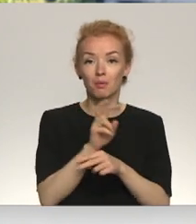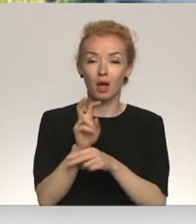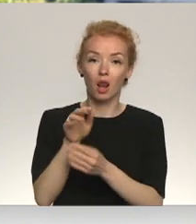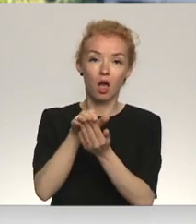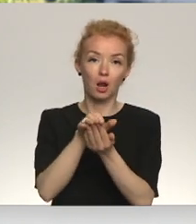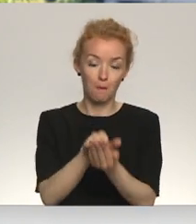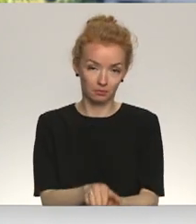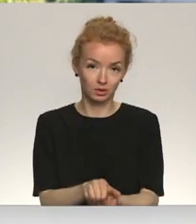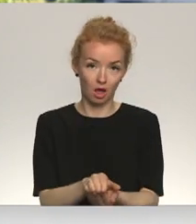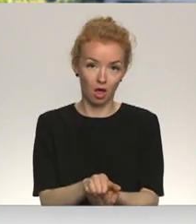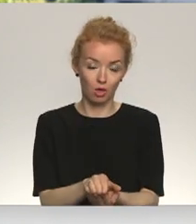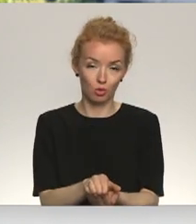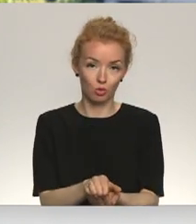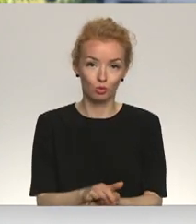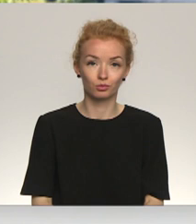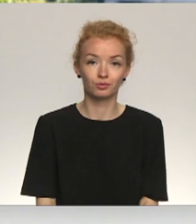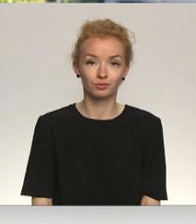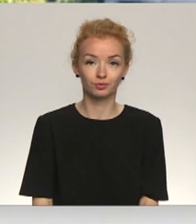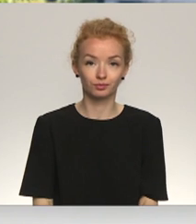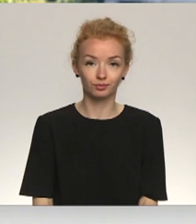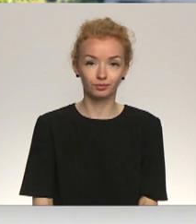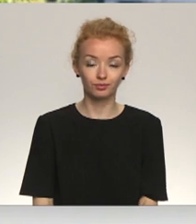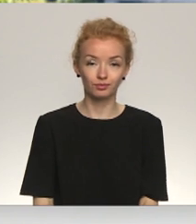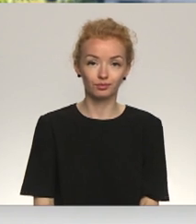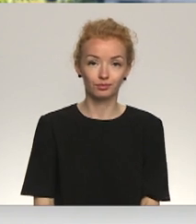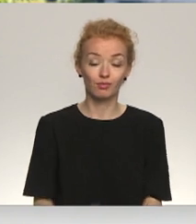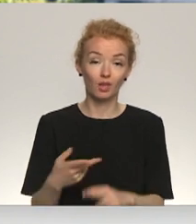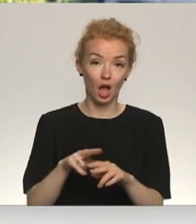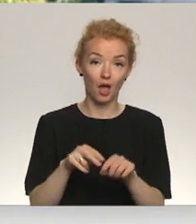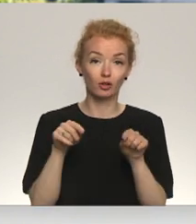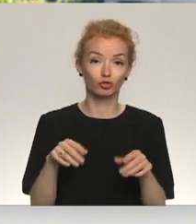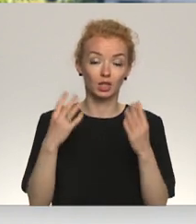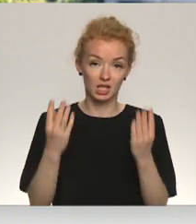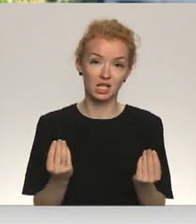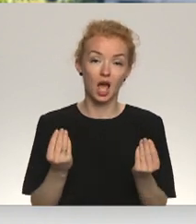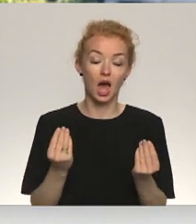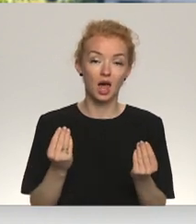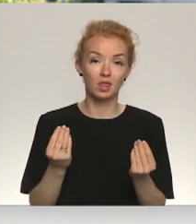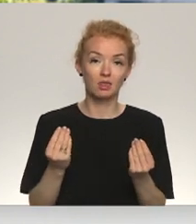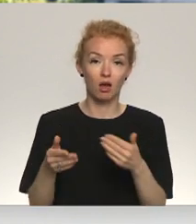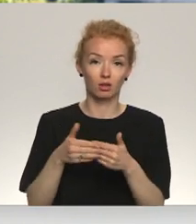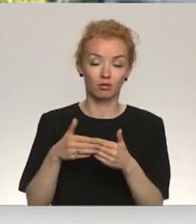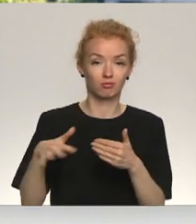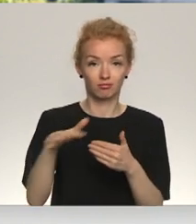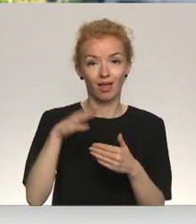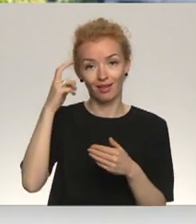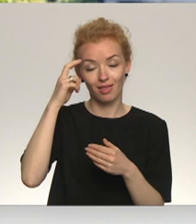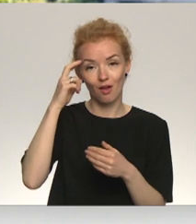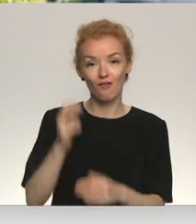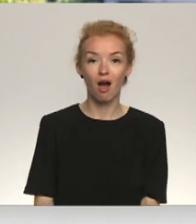kapsēt, kur ir būdiet viņa mīļa. Tāda lūk šī diena aizvadīta vismaz šeit tūmā esot Ķīvā.